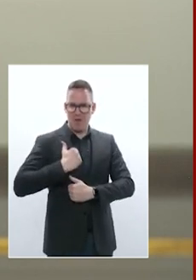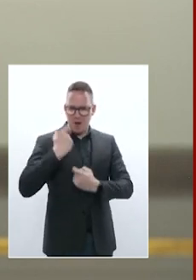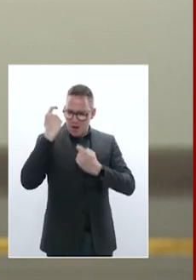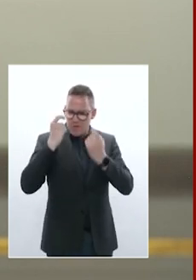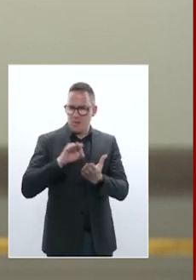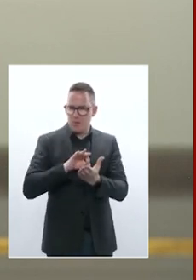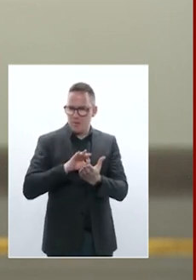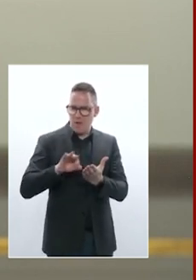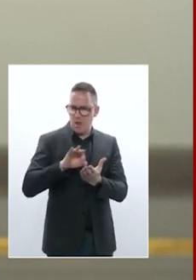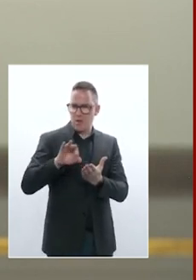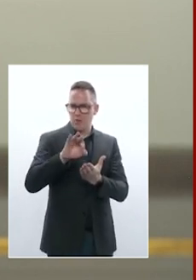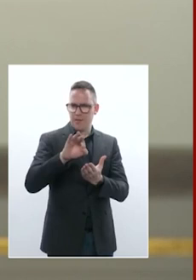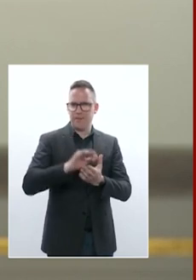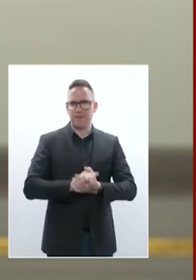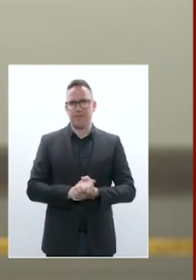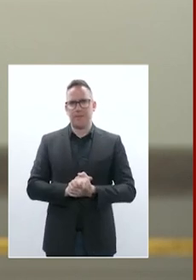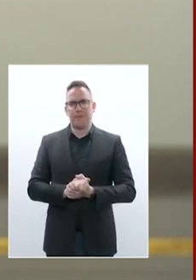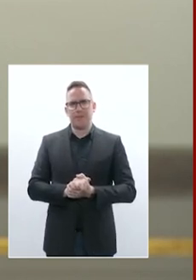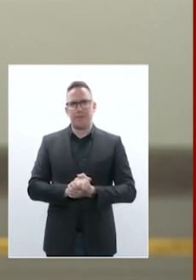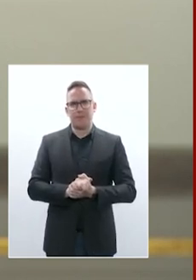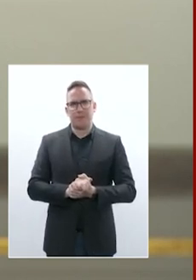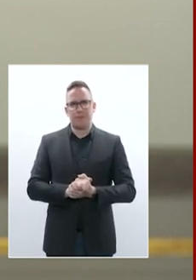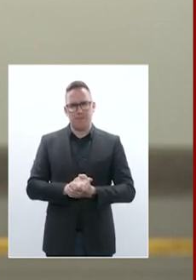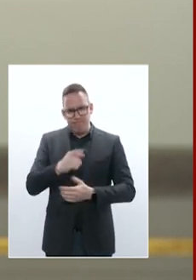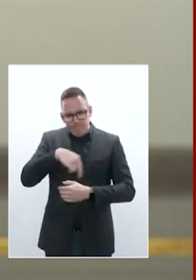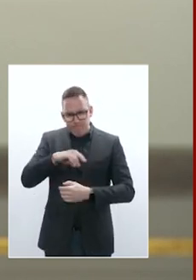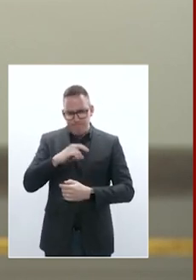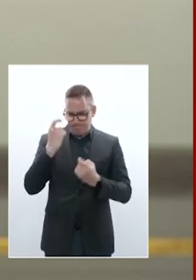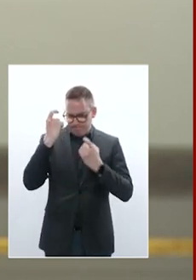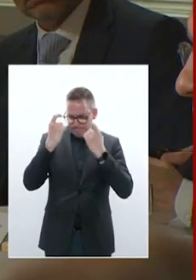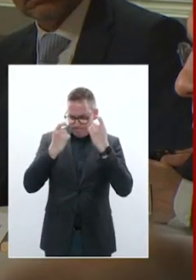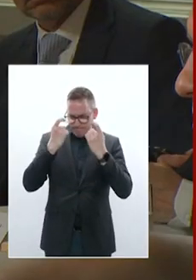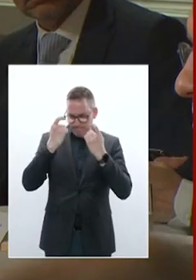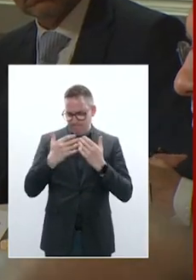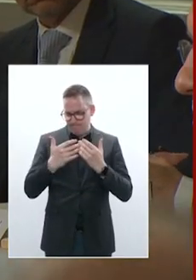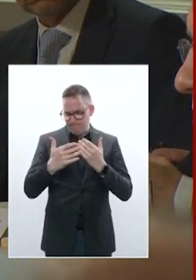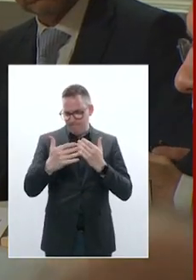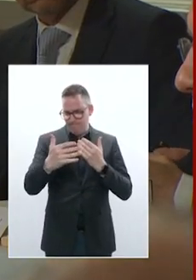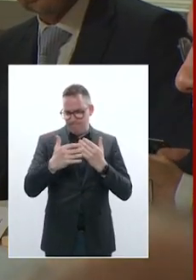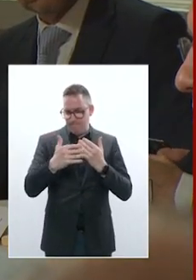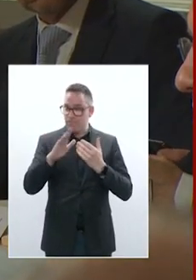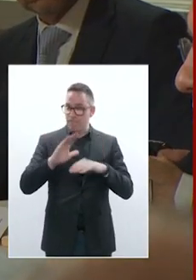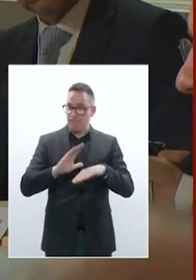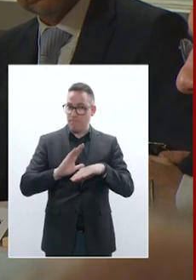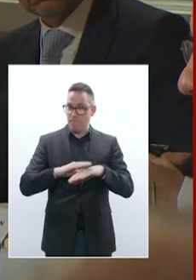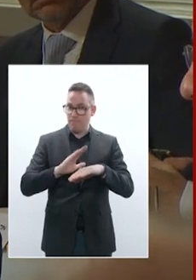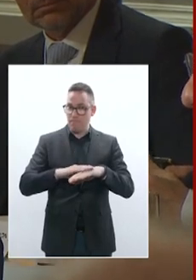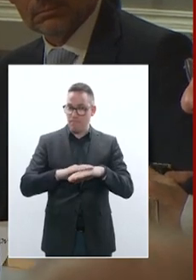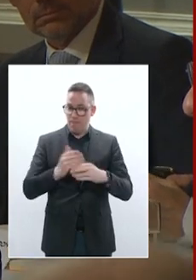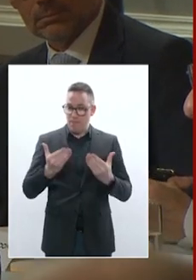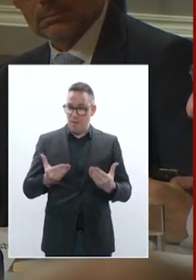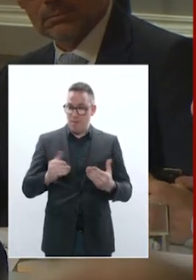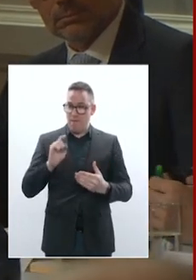aussi de continuité, mais ce sursaut doit être clair. D'abord, la Russie ne peut ni ne doit